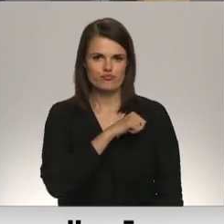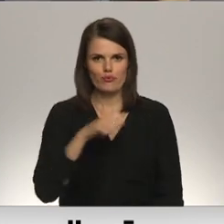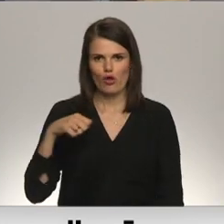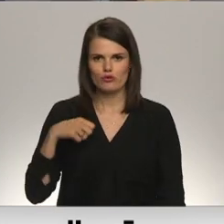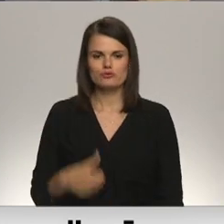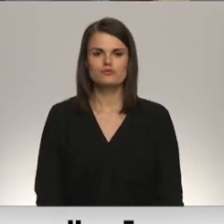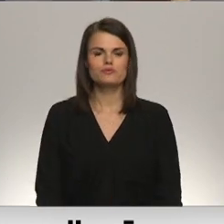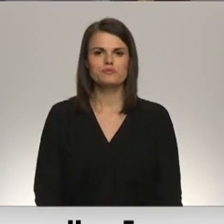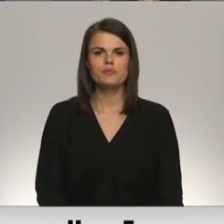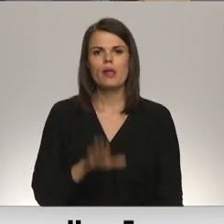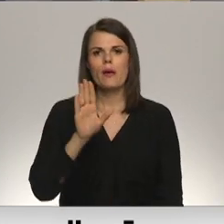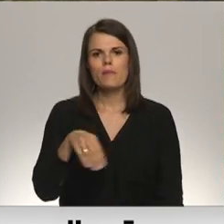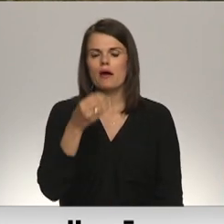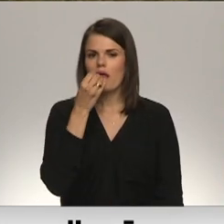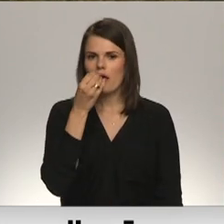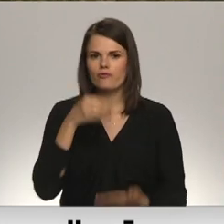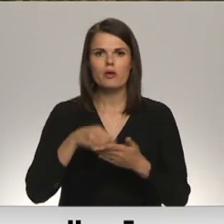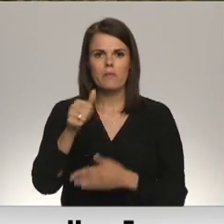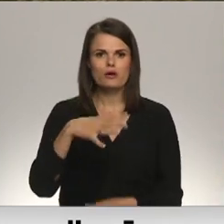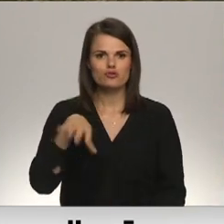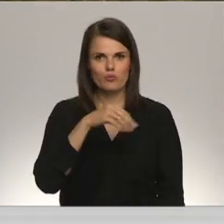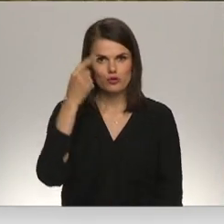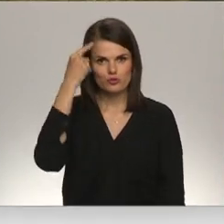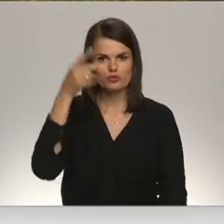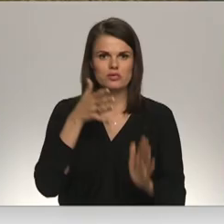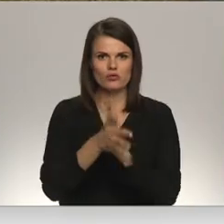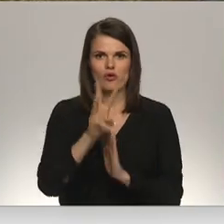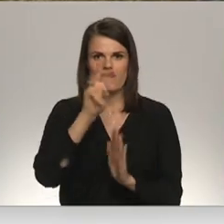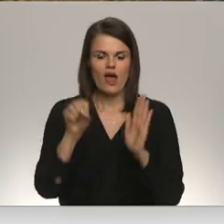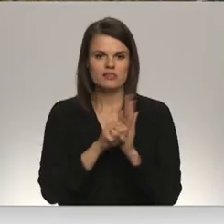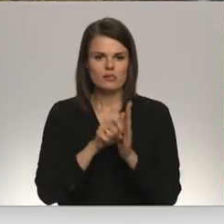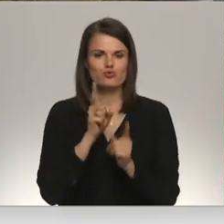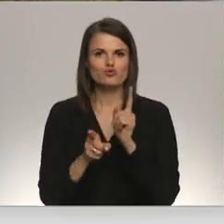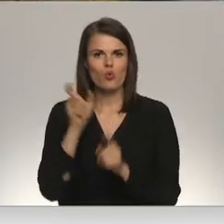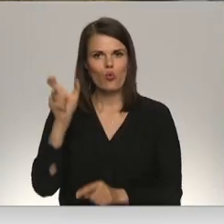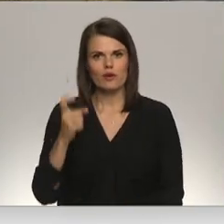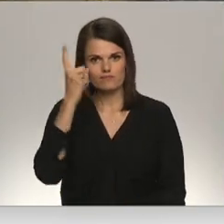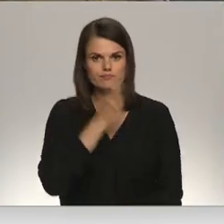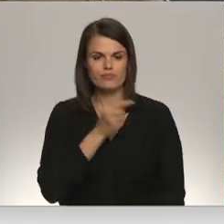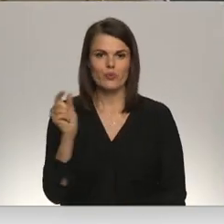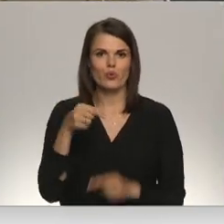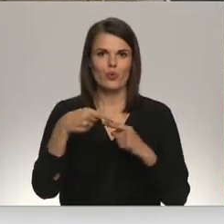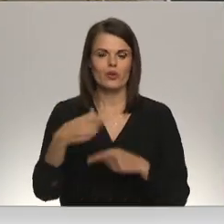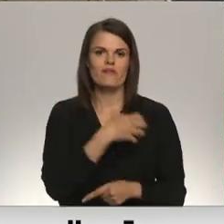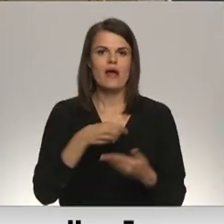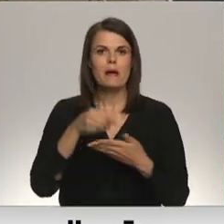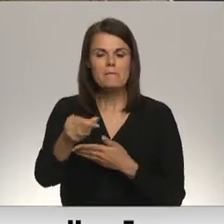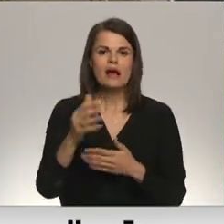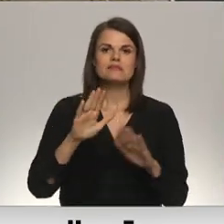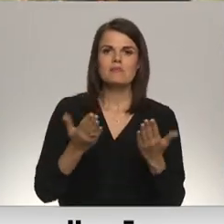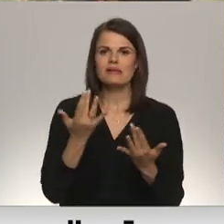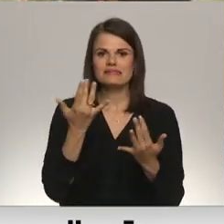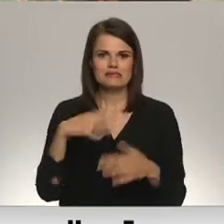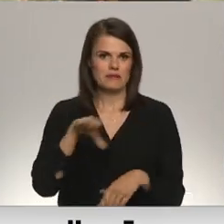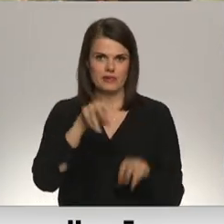Redināšanas maksas mēs uzinājām cikai caur vācāpu, kur skolotās mēs paziņoja, ka kuru katru brīvi būs jāmaksā, bet cik un ko mēs